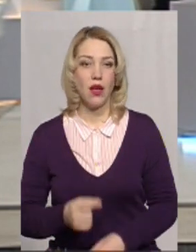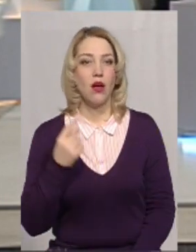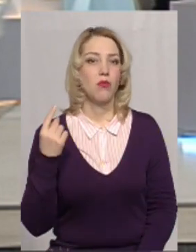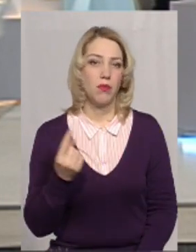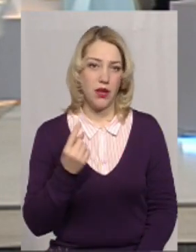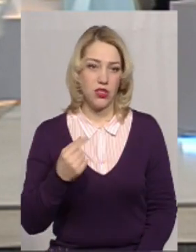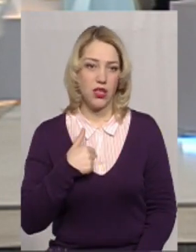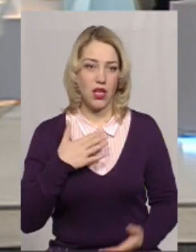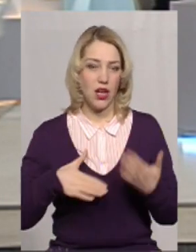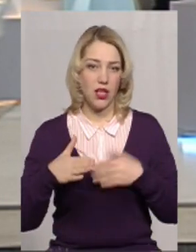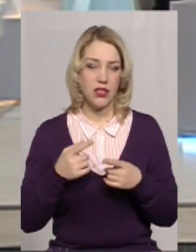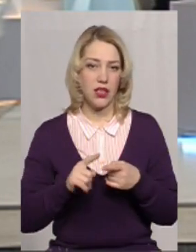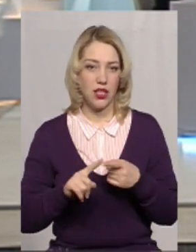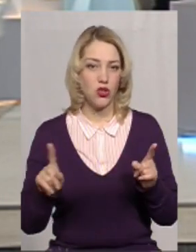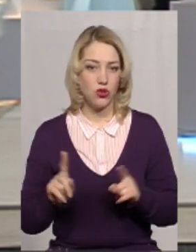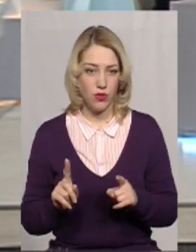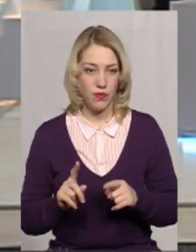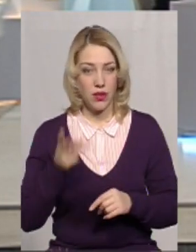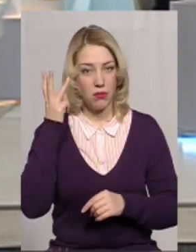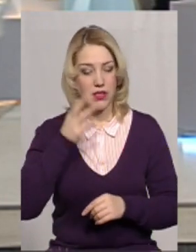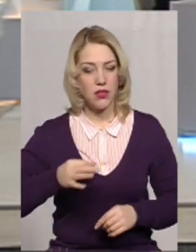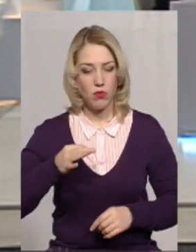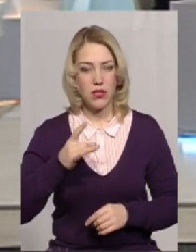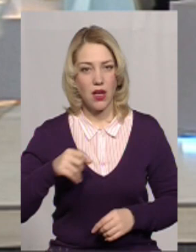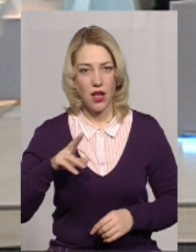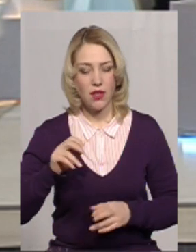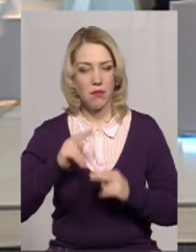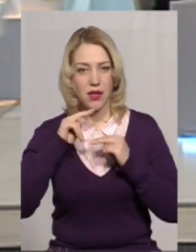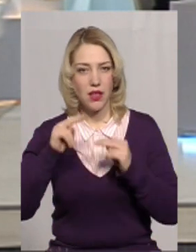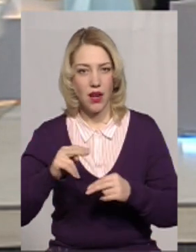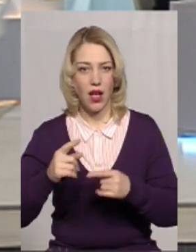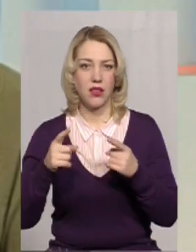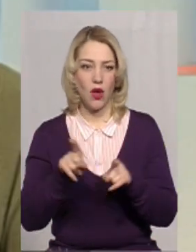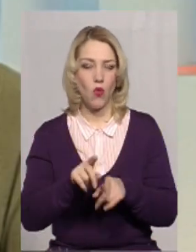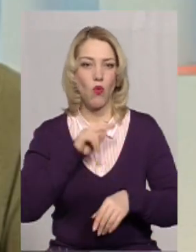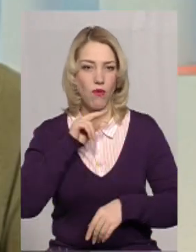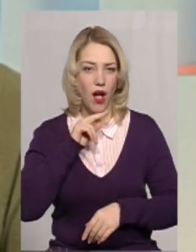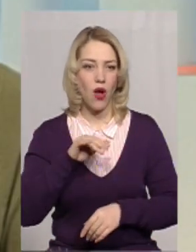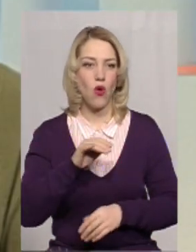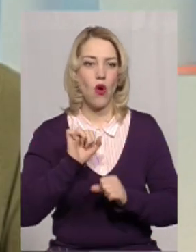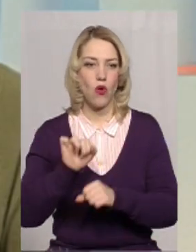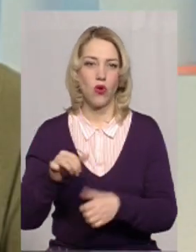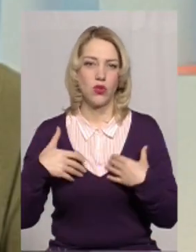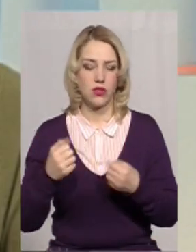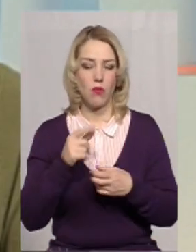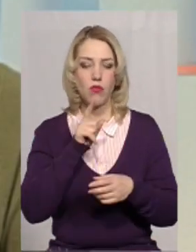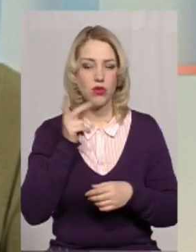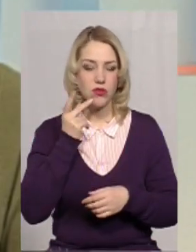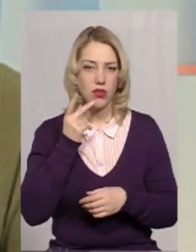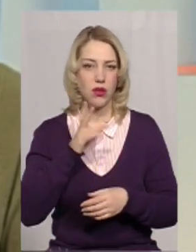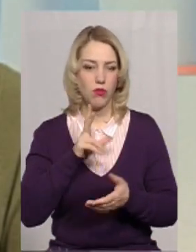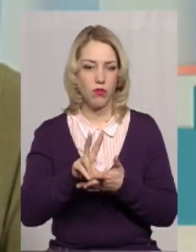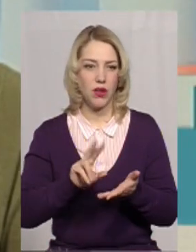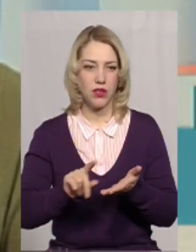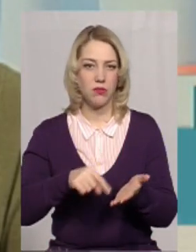-перше, я радий за те, що Хмельницька обласна рада приділяє таку увагу саме охороні здоров'я. Ми постійно, в приклад, ставили